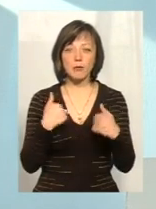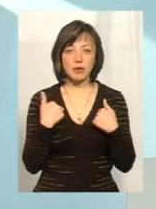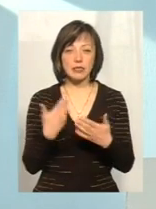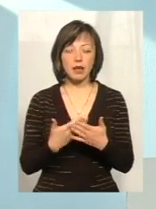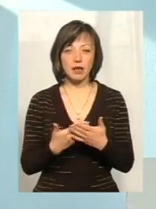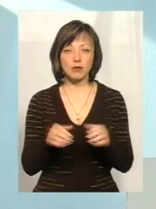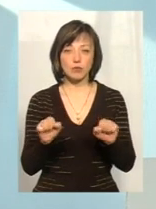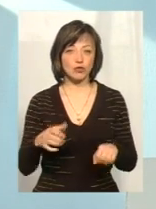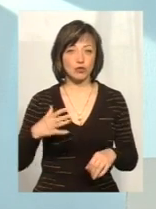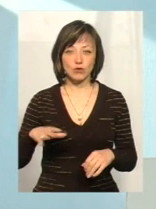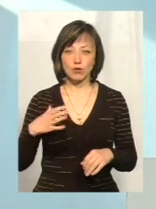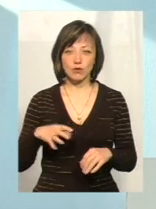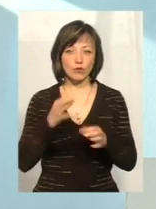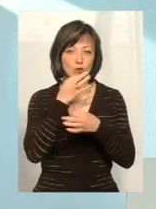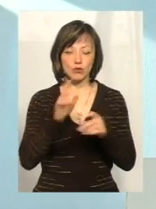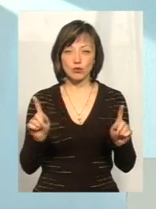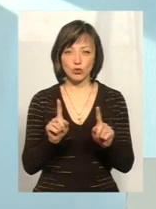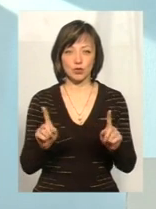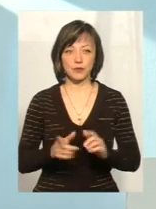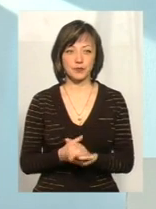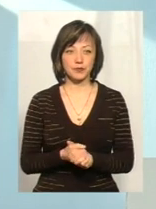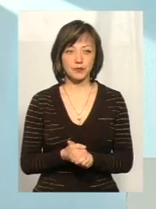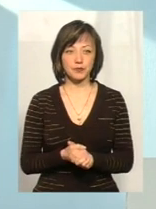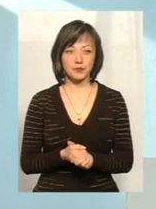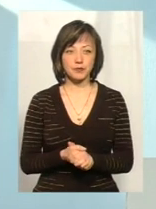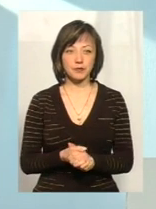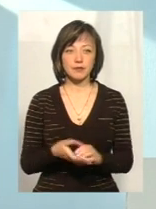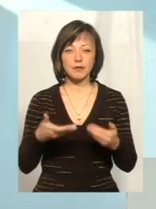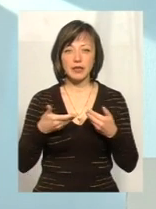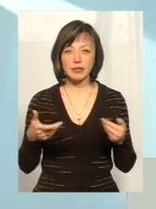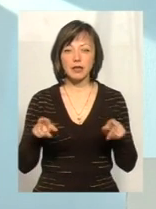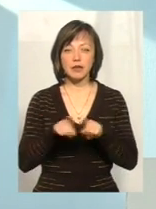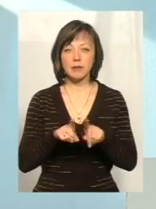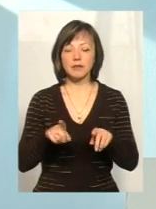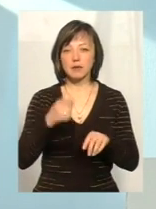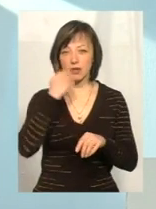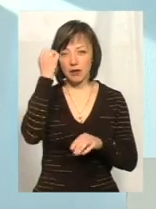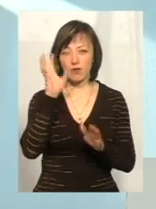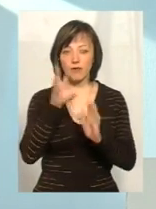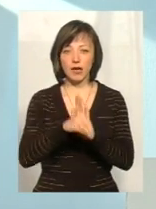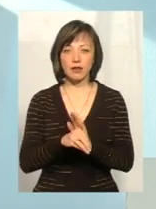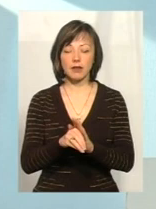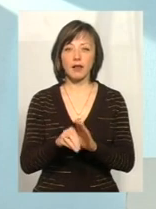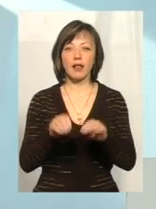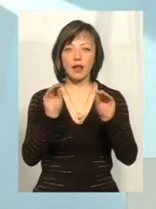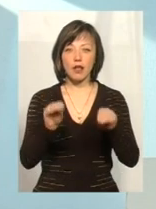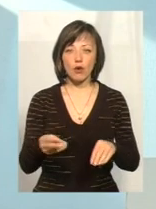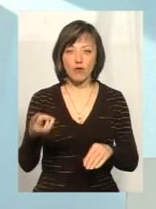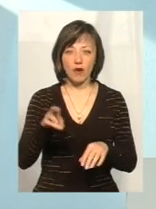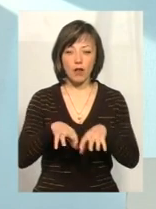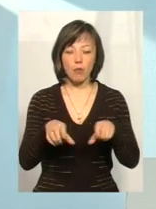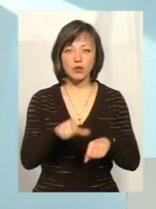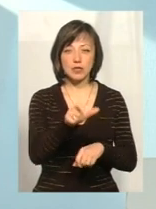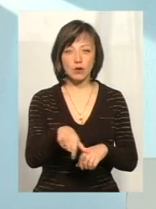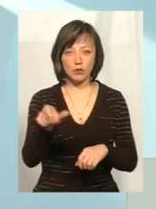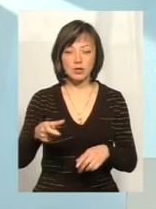здається, що можна очікувати будь-чого. Тому що це нам така дяка за те, що було введено декларування посадовцям,